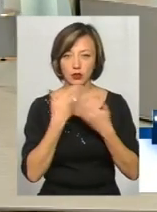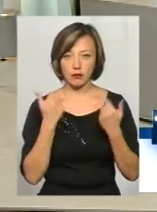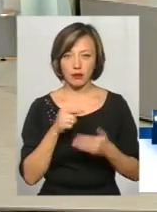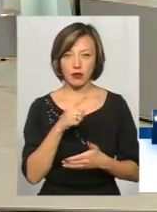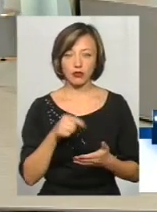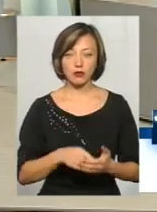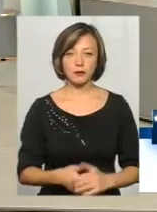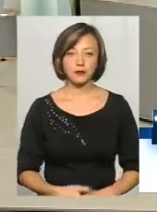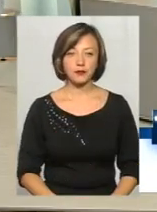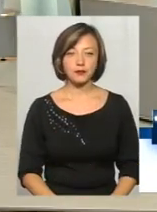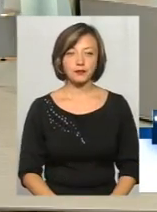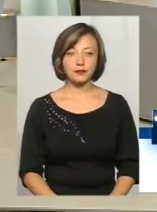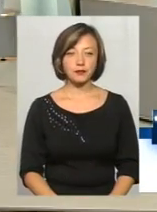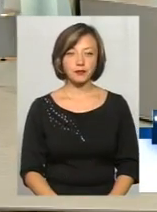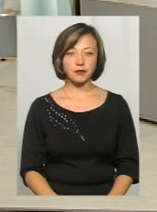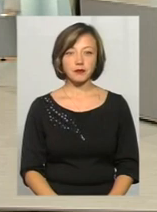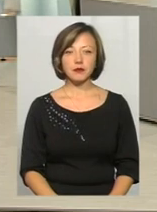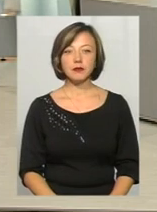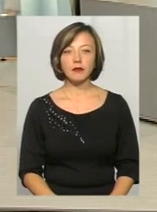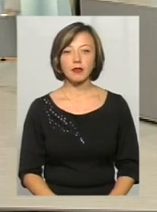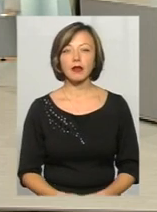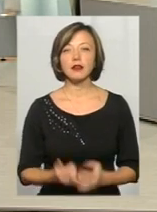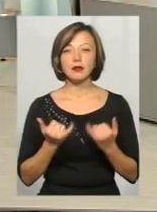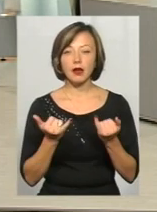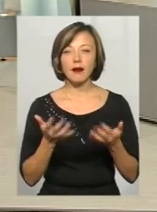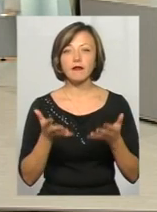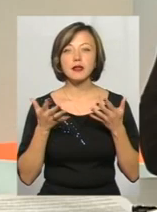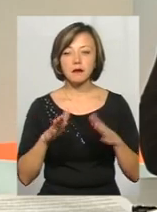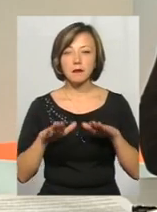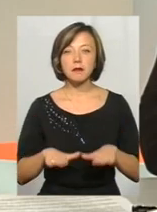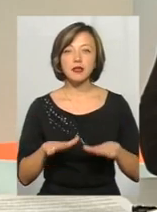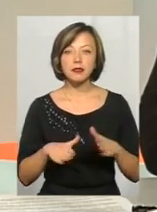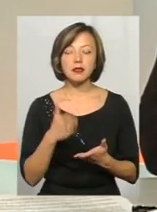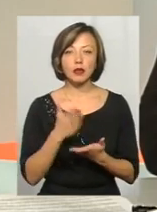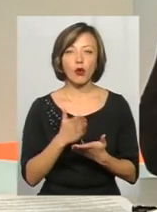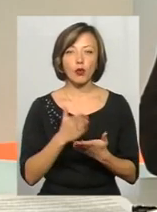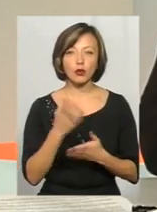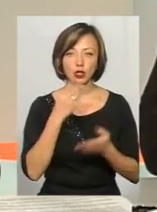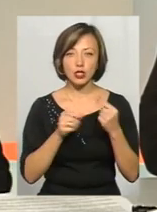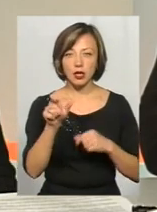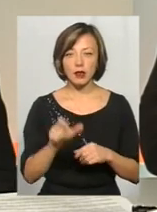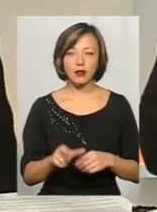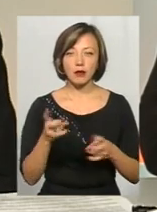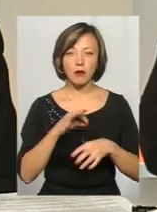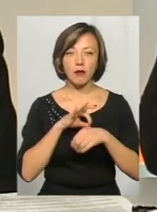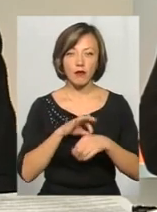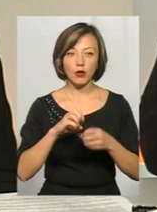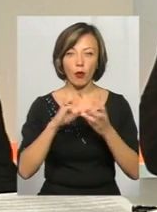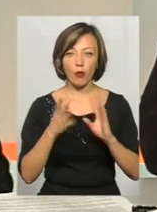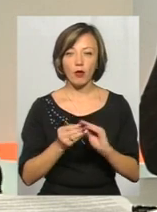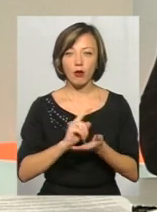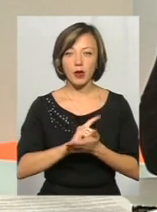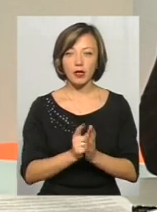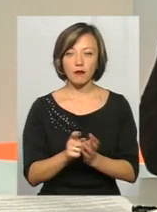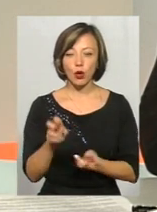стосунку. Для встановлення місця знаходження шахрая необхідно проводити цілу комплексу оперативно